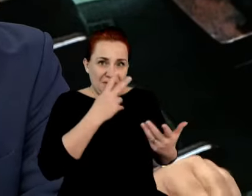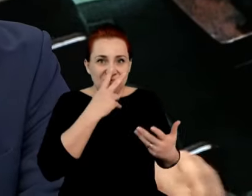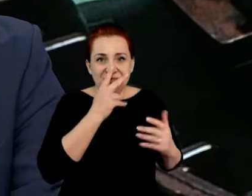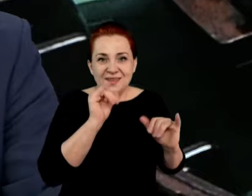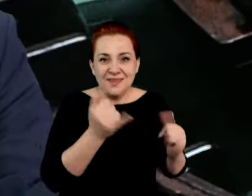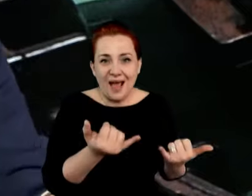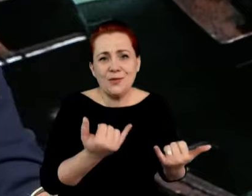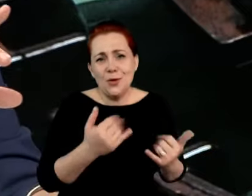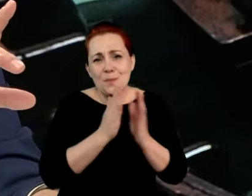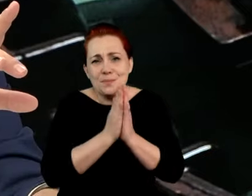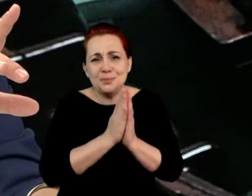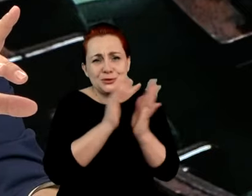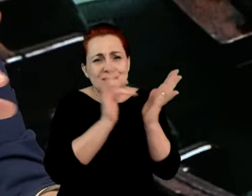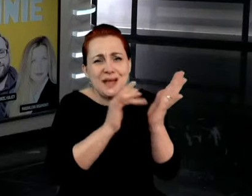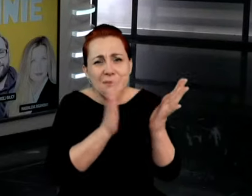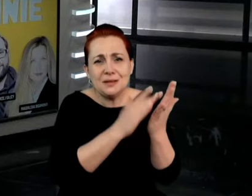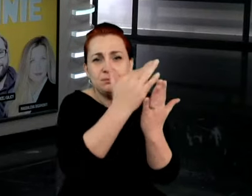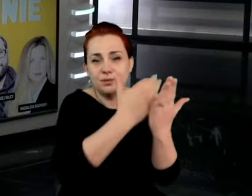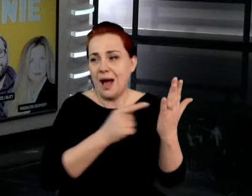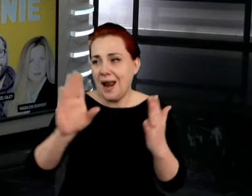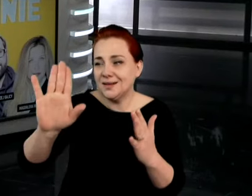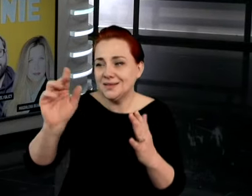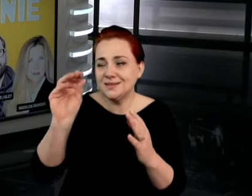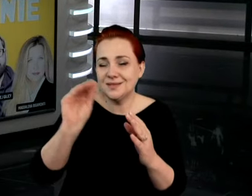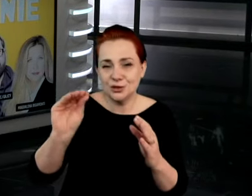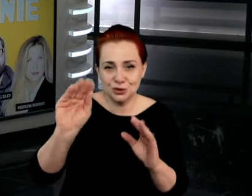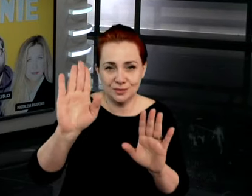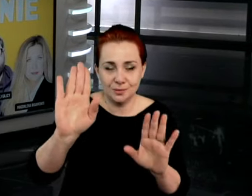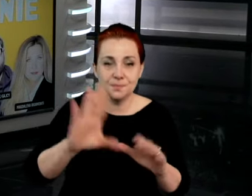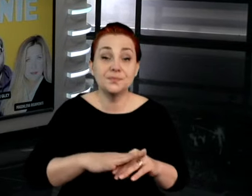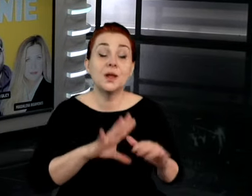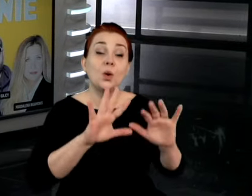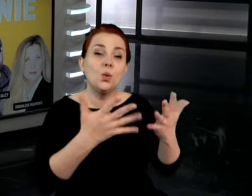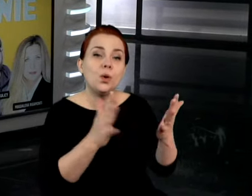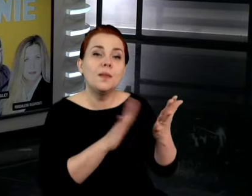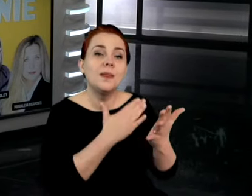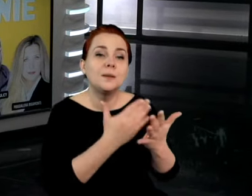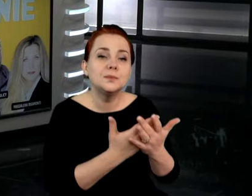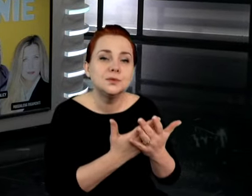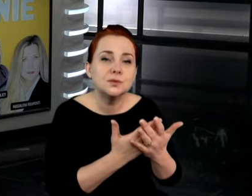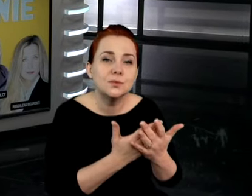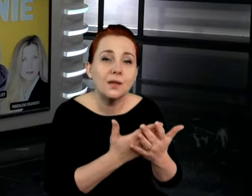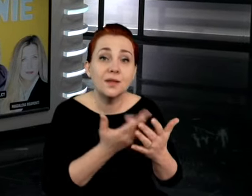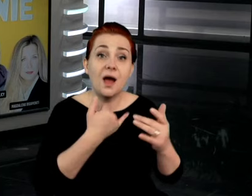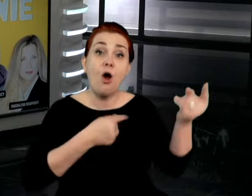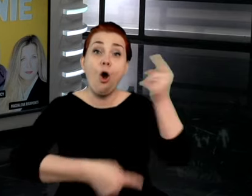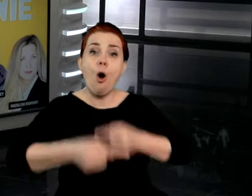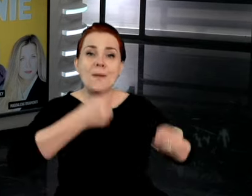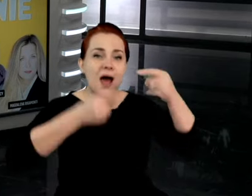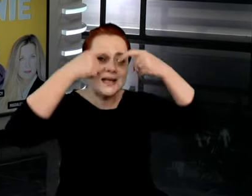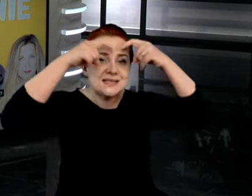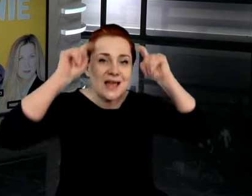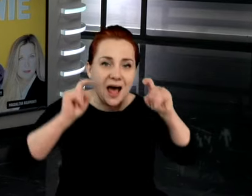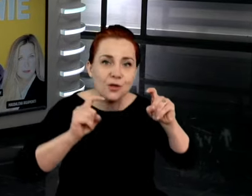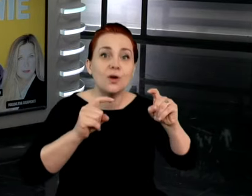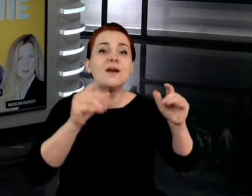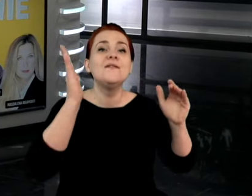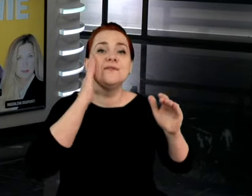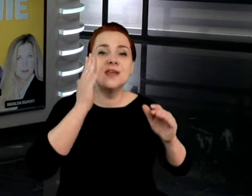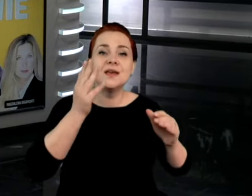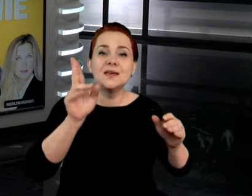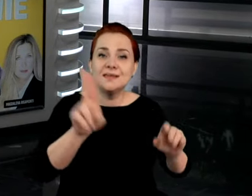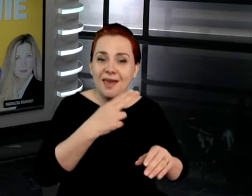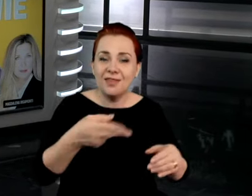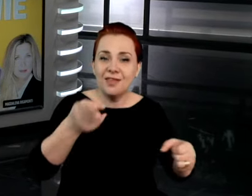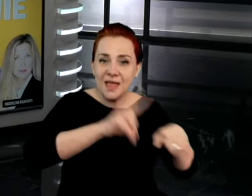spróbuje zapisać na operację, proszę dać mi dokończyć, na operację choćby na Zatoki, na CITO, wie pan jaki jest termin 2025 rok, składka